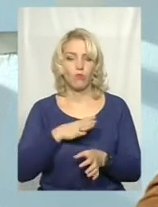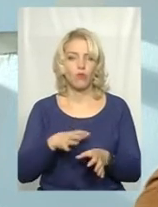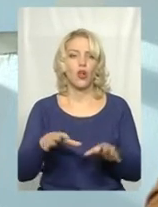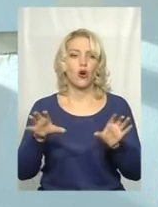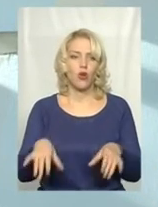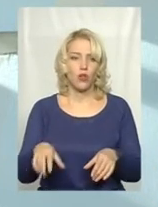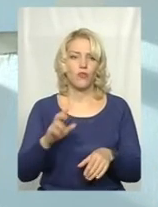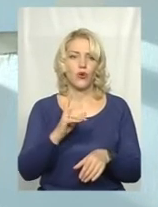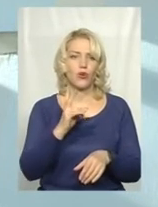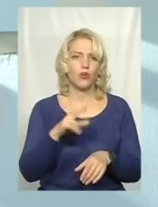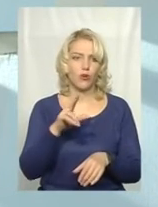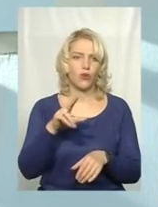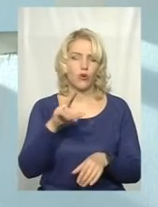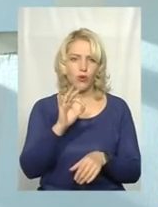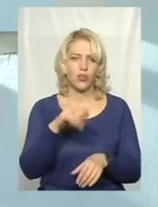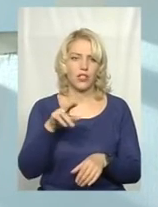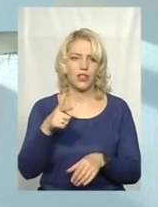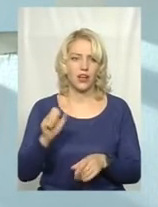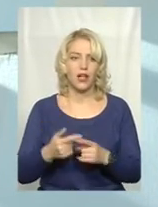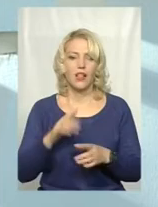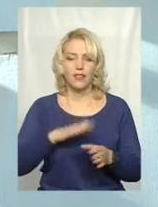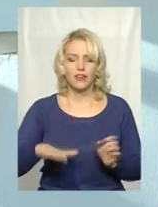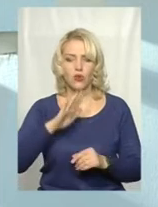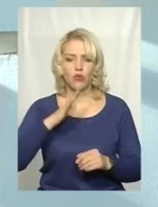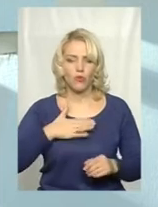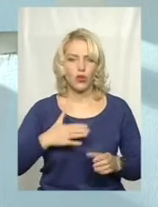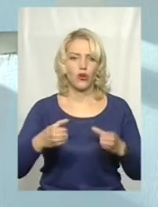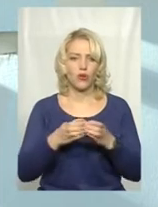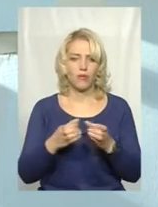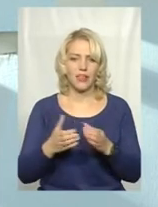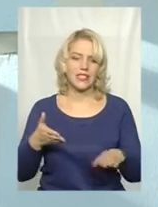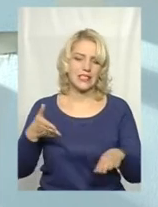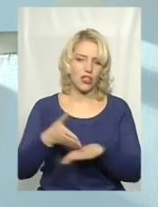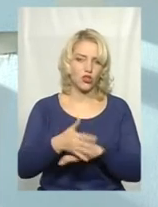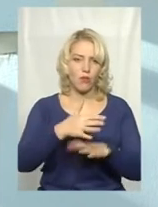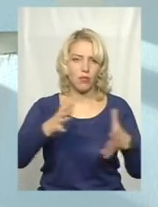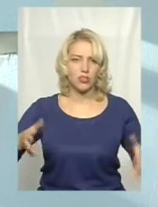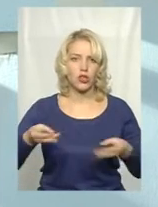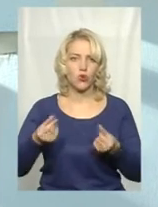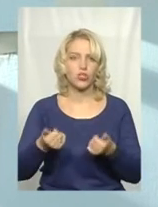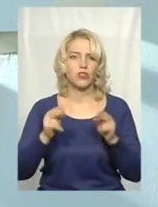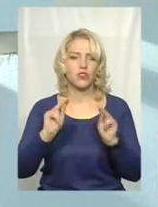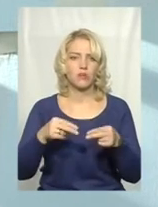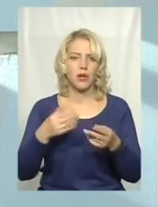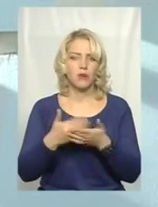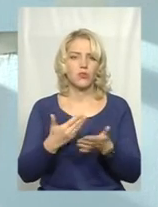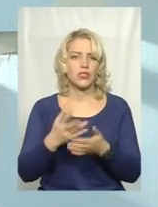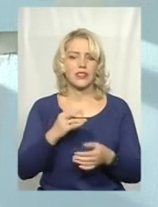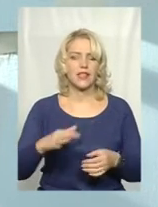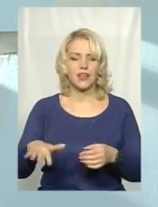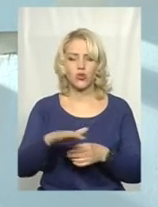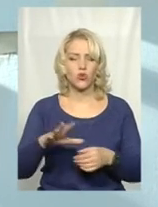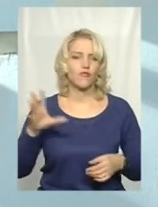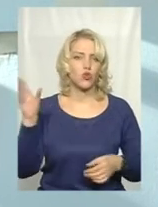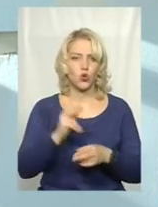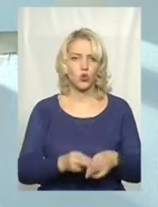районної ради, і він каже, ви знаєте, на територію моєї громади за цих три роки зайшло більше коштів, чим, мабуть, на територію всього